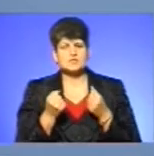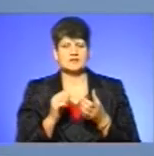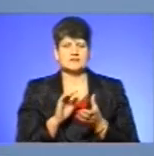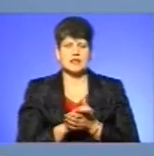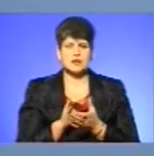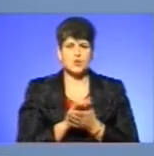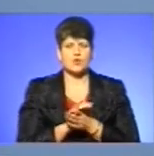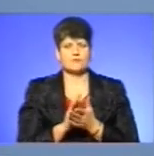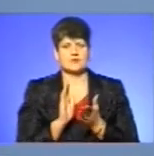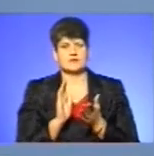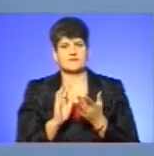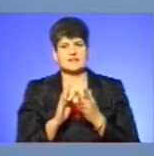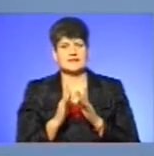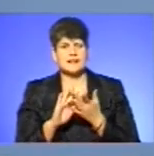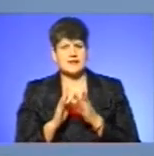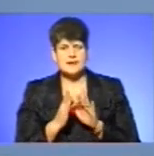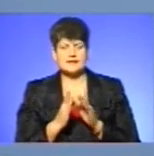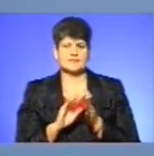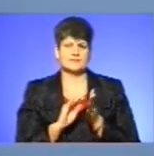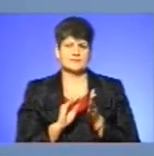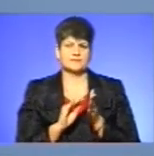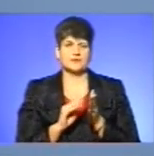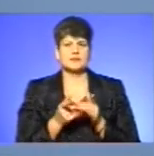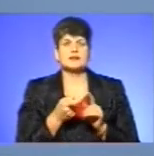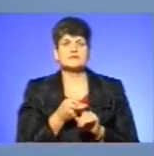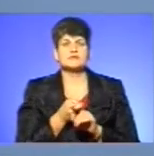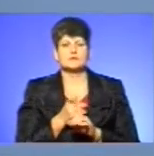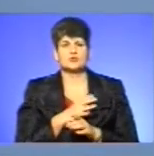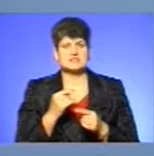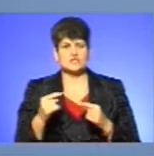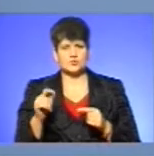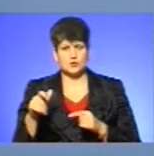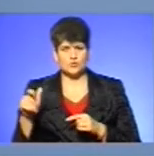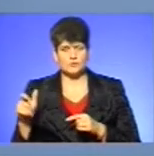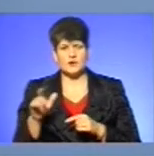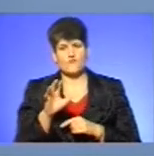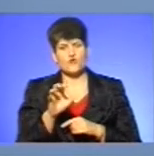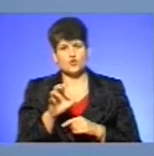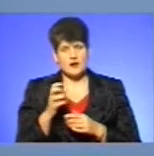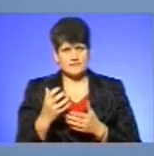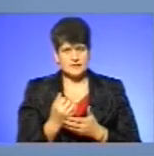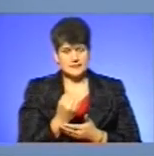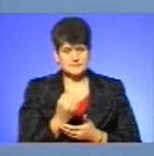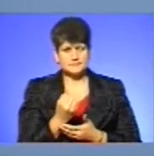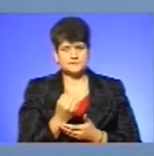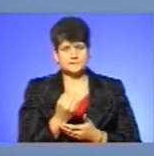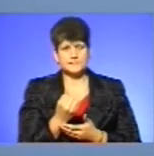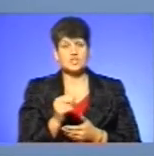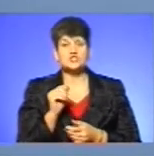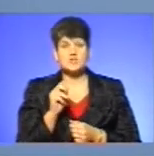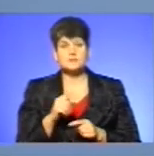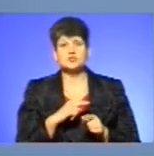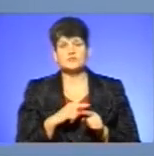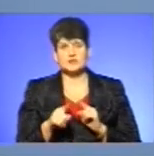в яких дитина контакти мала з іншими людьми, фотографії. Чим скоріше